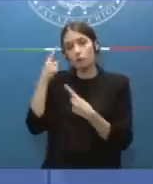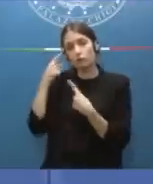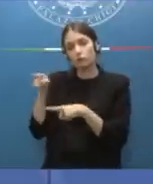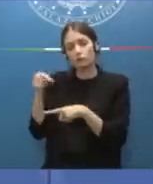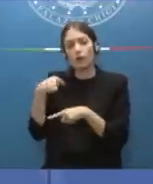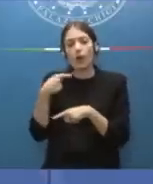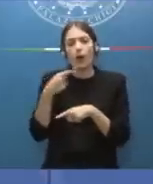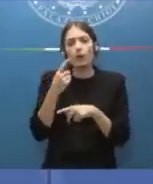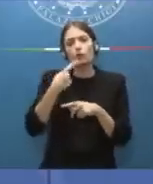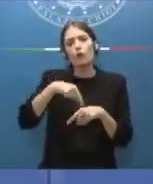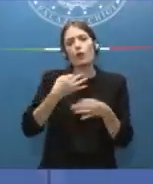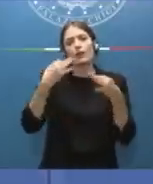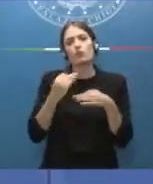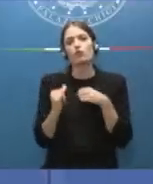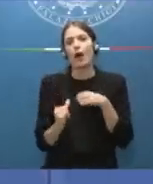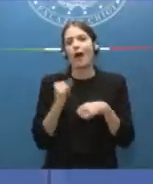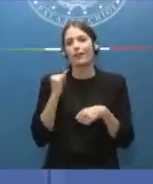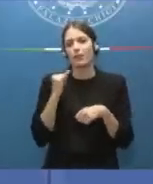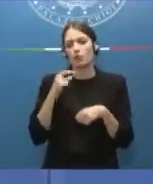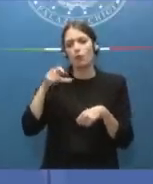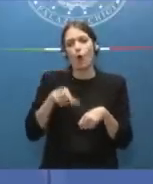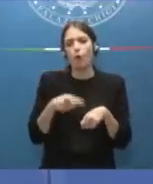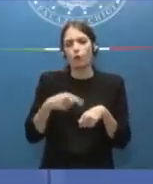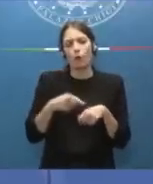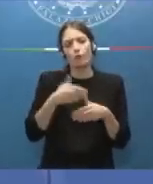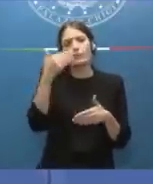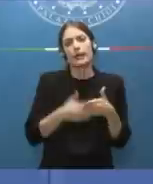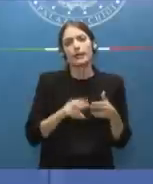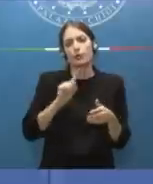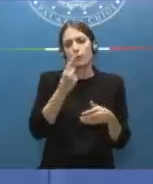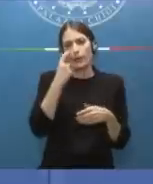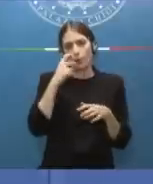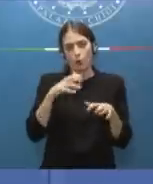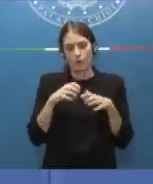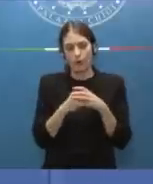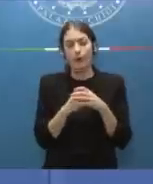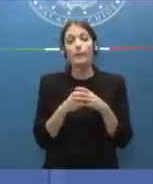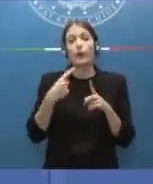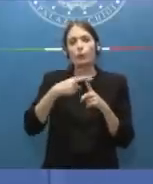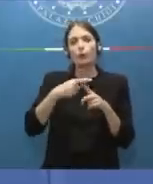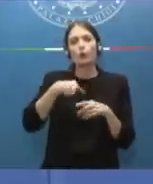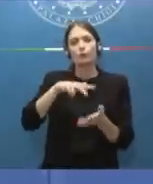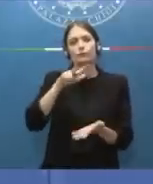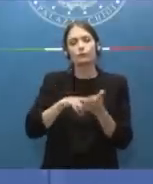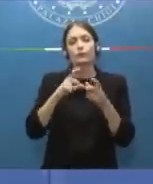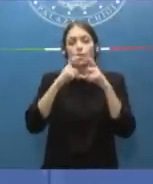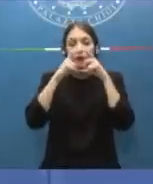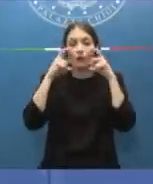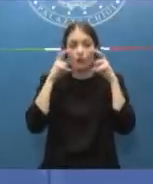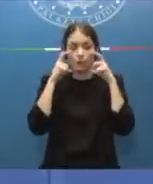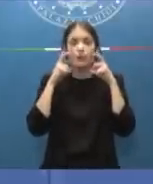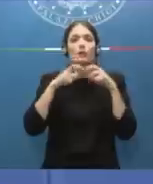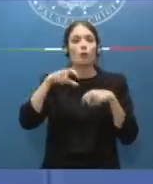anticipare la fine di questo obbligo così come invece confermiamo l'utilizzo delle mascherine all'interno degli